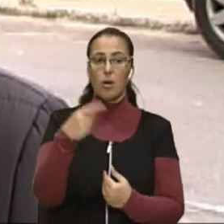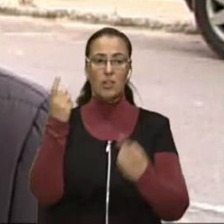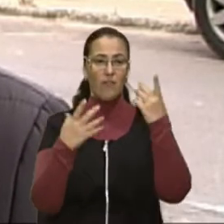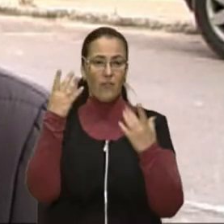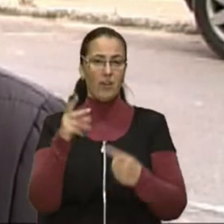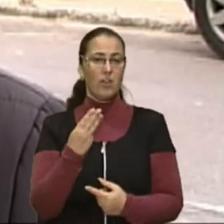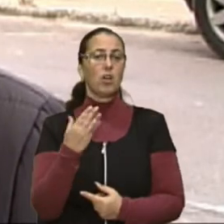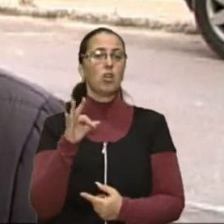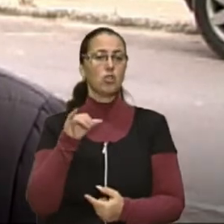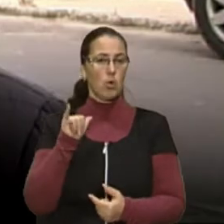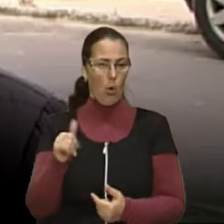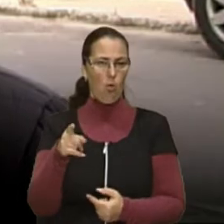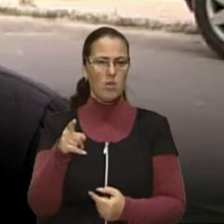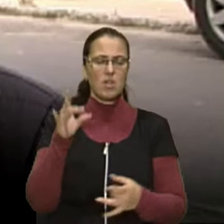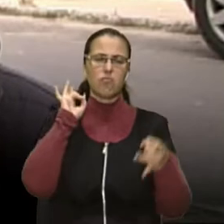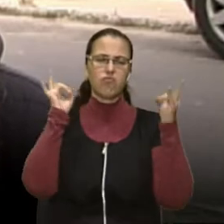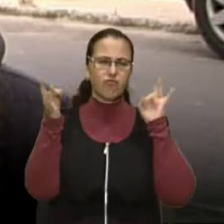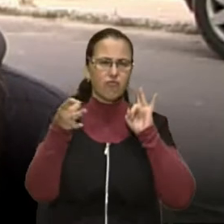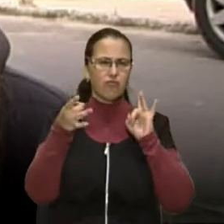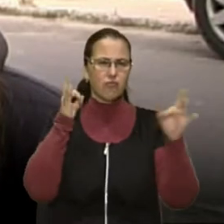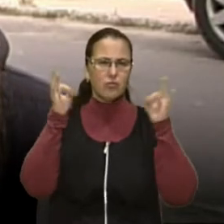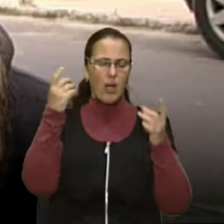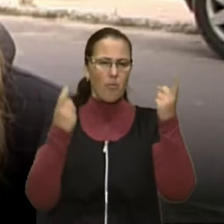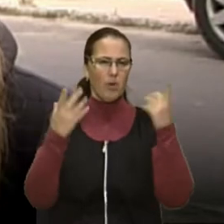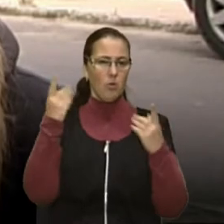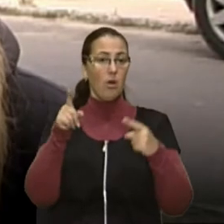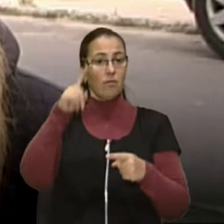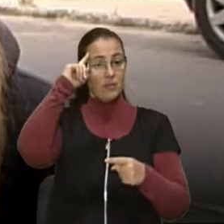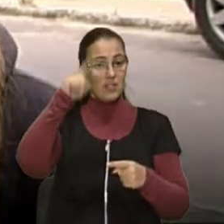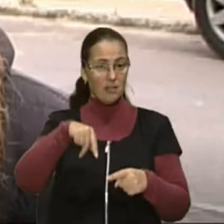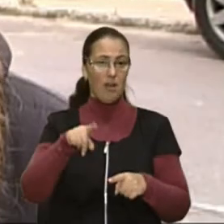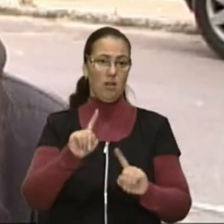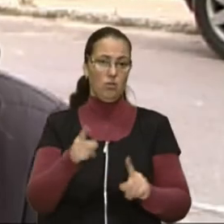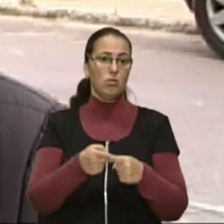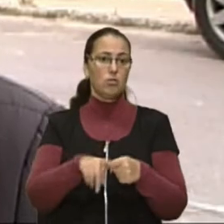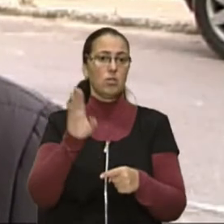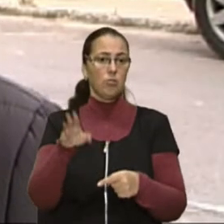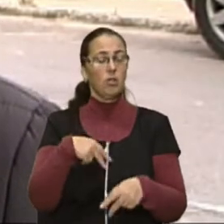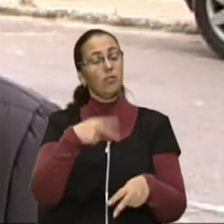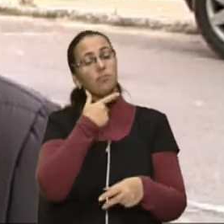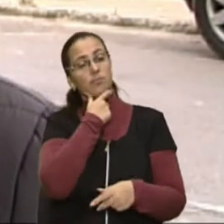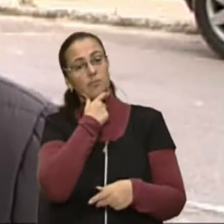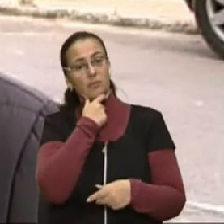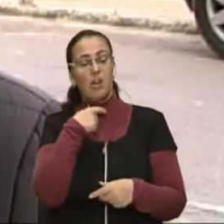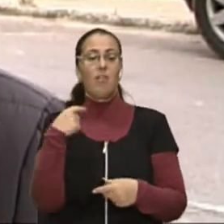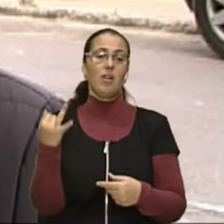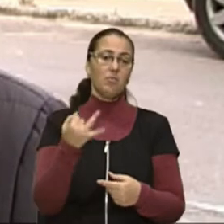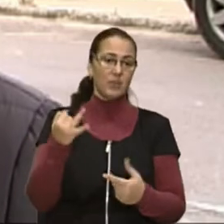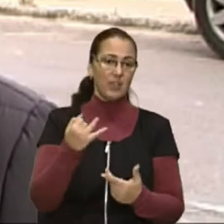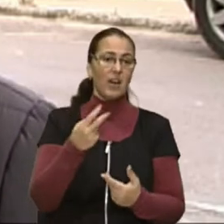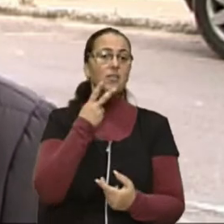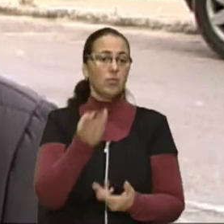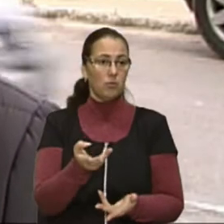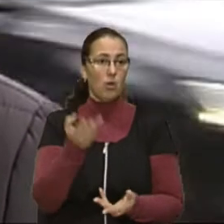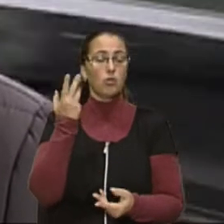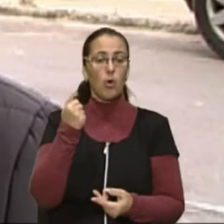є гамерно, шумно, це все вибухає, але ви знаєте, що це буде. Ви спостерігаєте, ви дивитесь, вам цікаво. Але